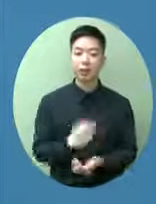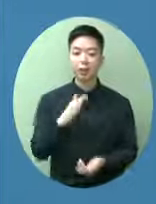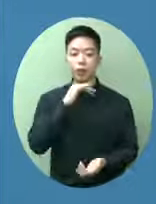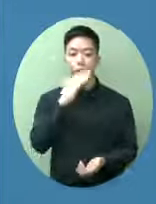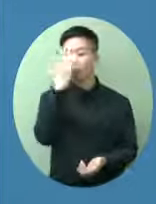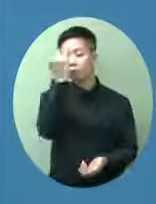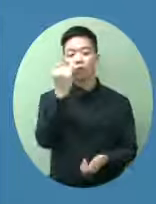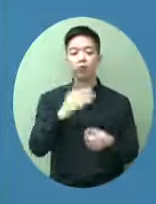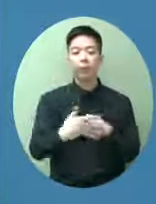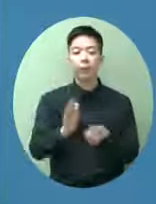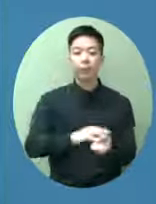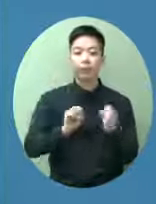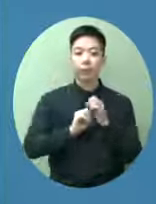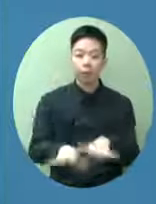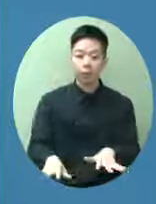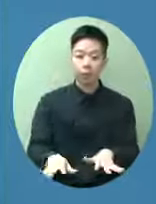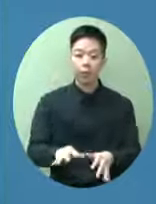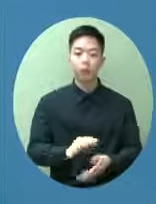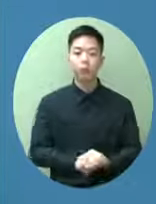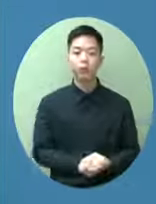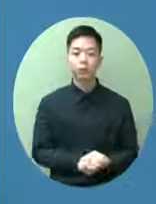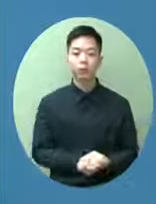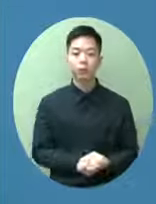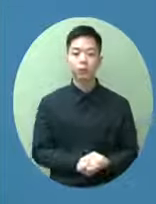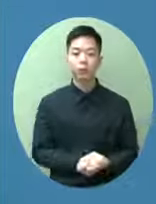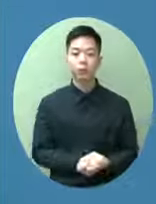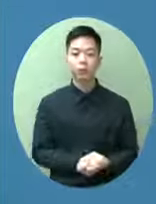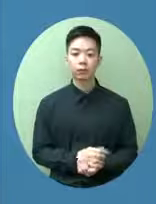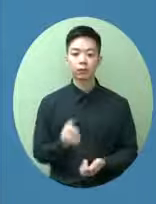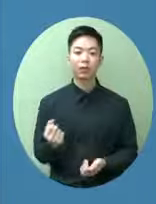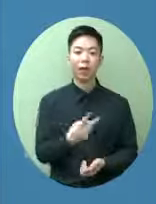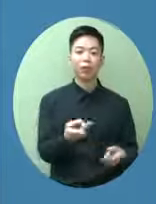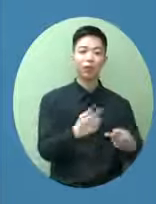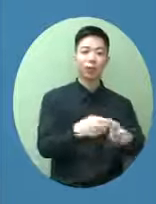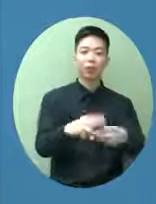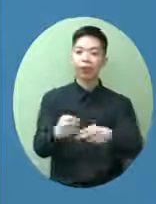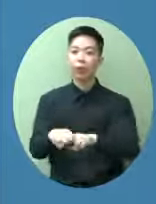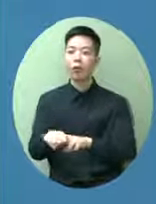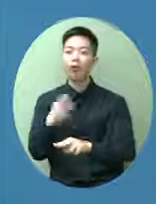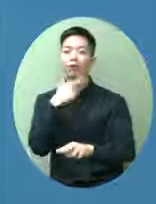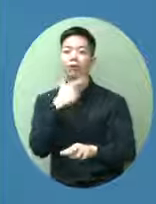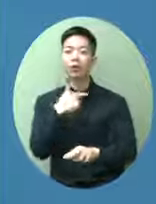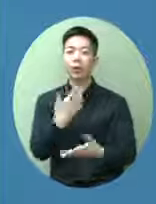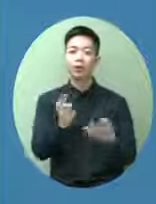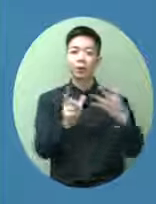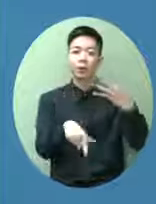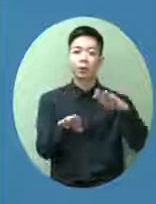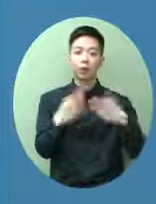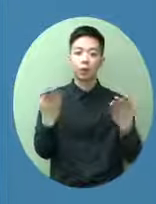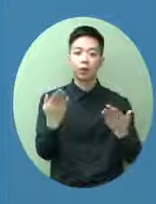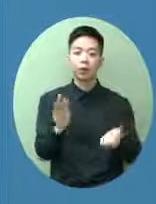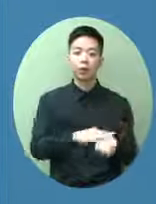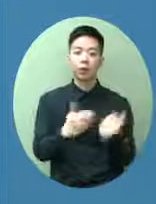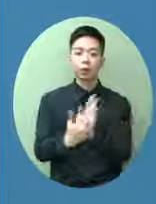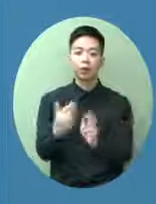但是我也不想就是又是要關閉很多東西你記得我們說過自從四月開始抗疫新路